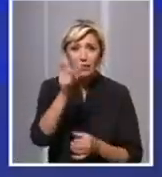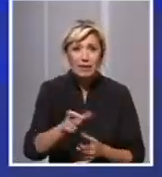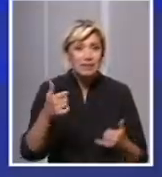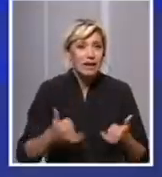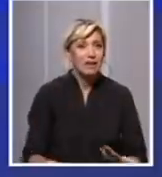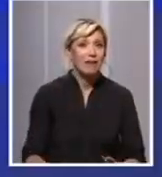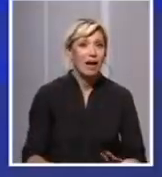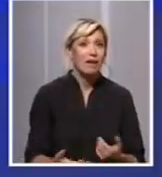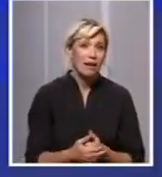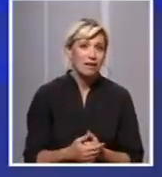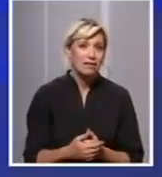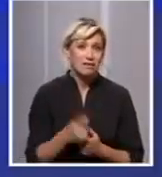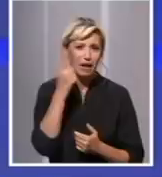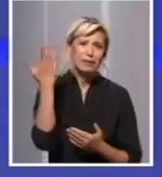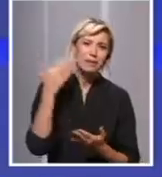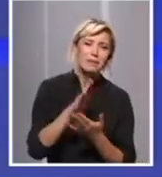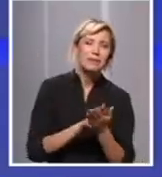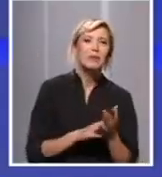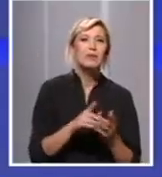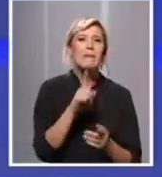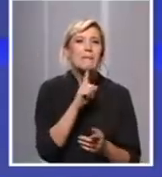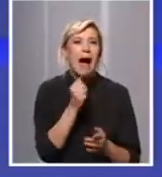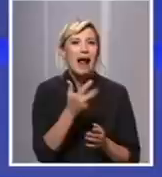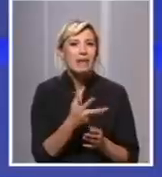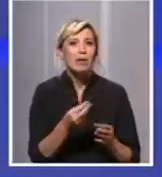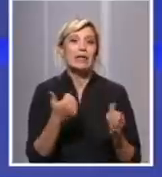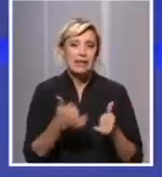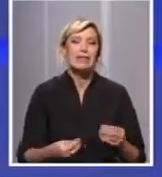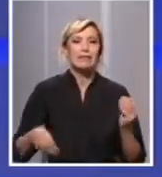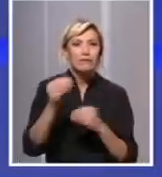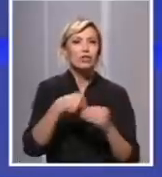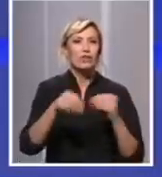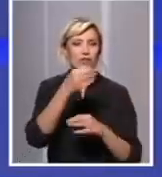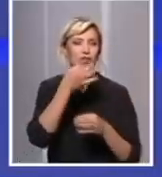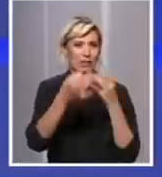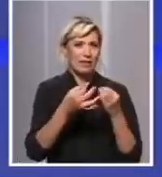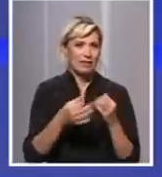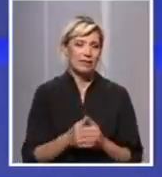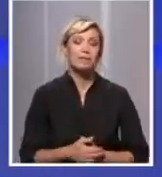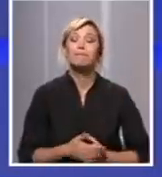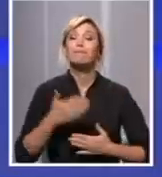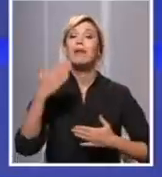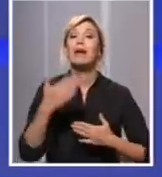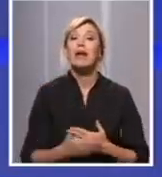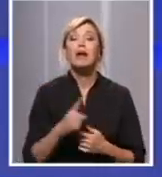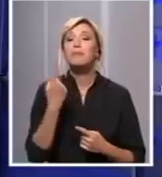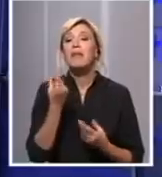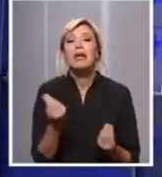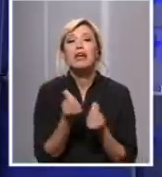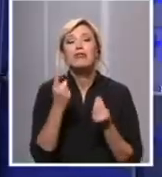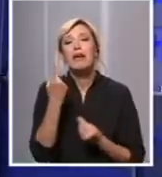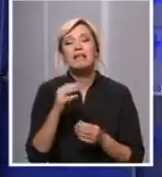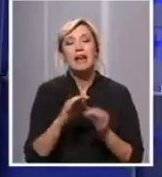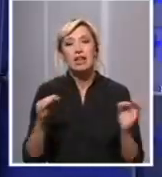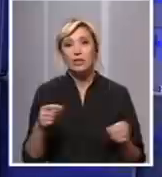današnjih dana. i evo na samom smo kraju emisije da li se ako možemo jednoj rečenici doktor kada se vi nadate da mi nećemo na primjer u